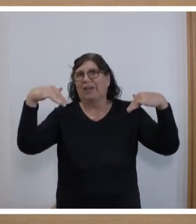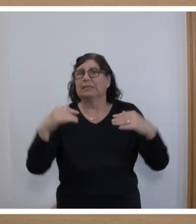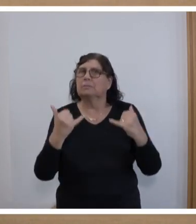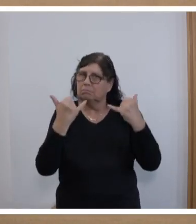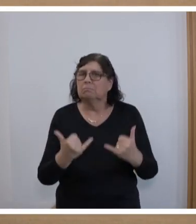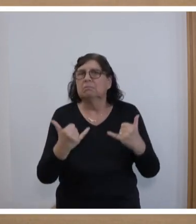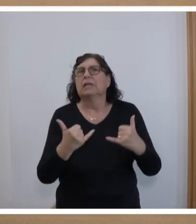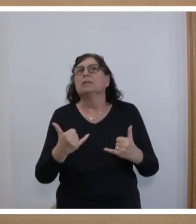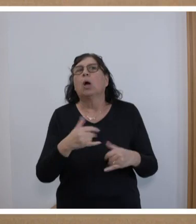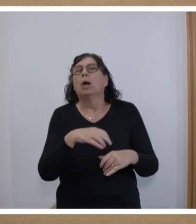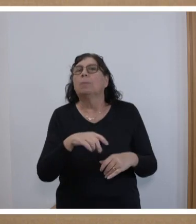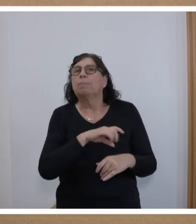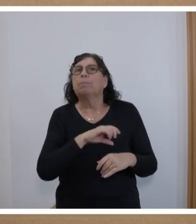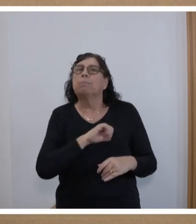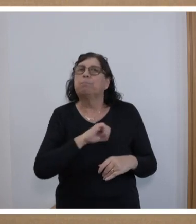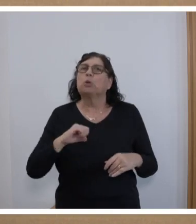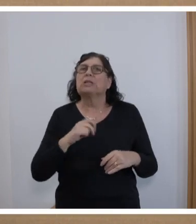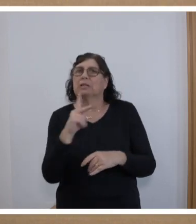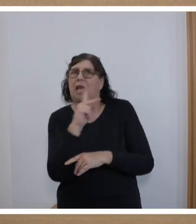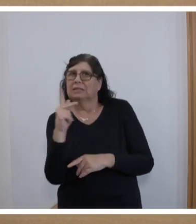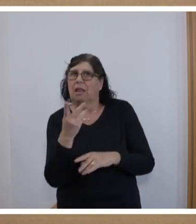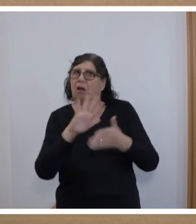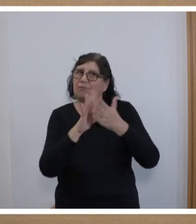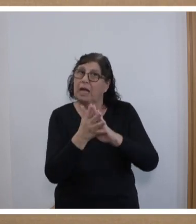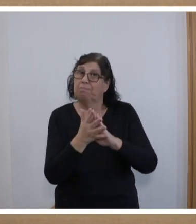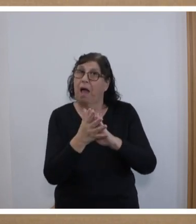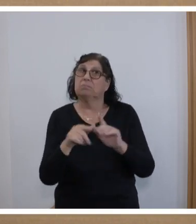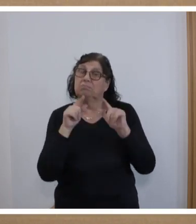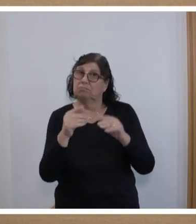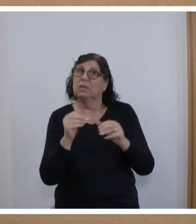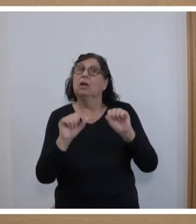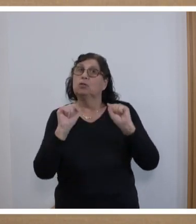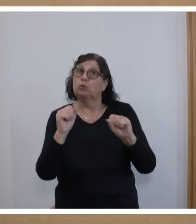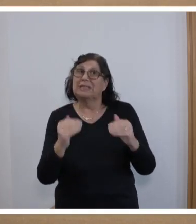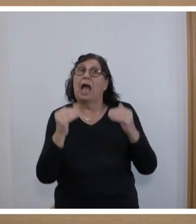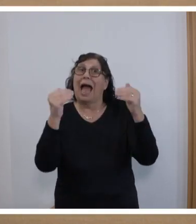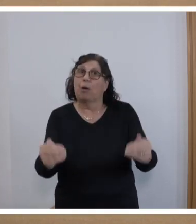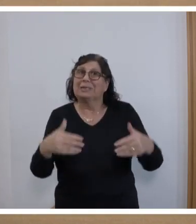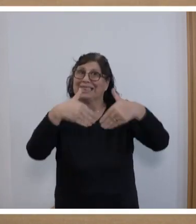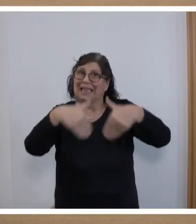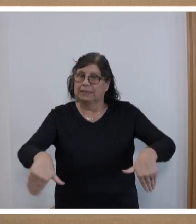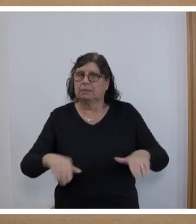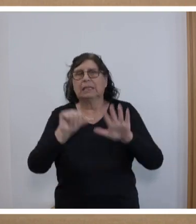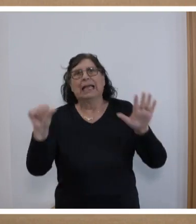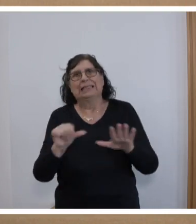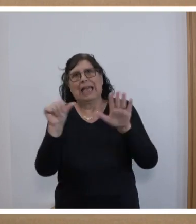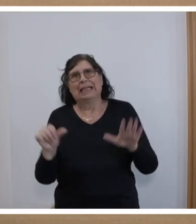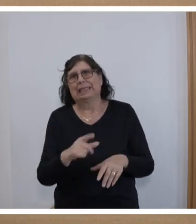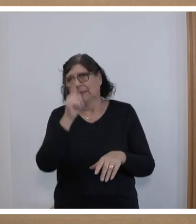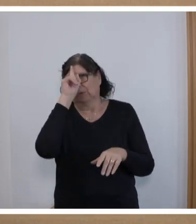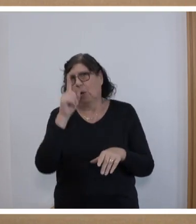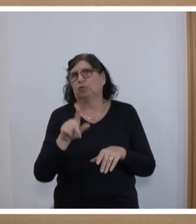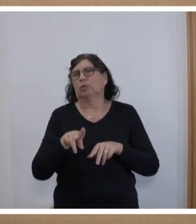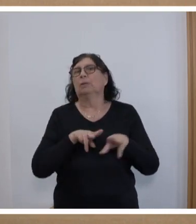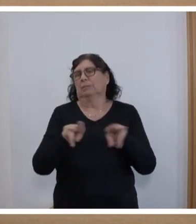verständigen. Da in dem Beschluss habe ich von robustem Schutz der Außengrenzen gesprochen, die 16 deutschen Ministerpräsidentinnen